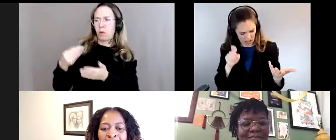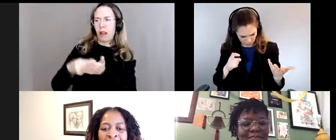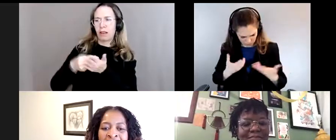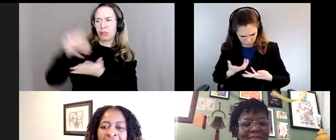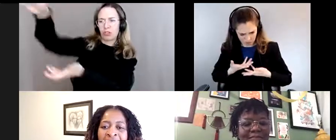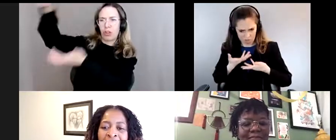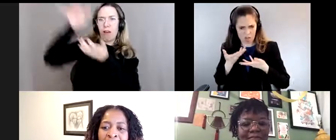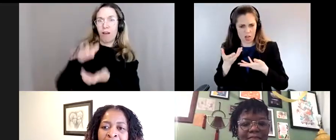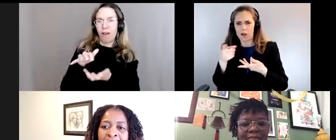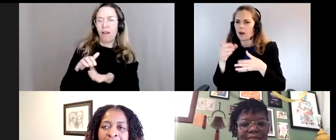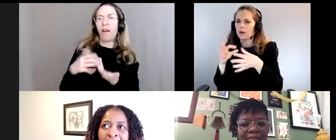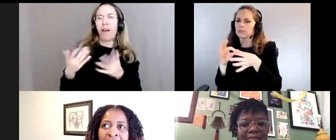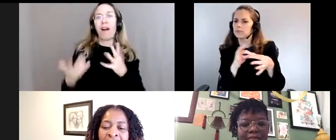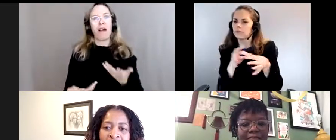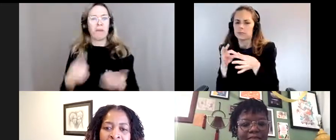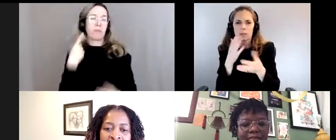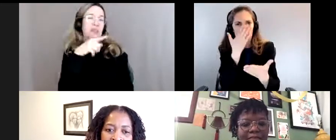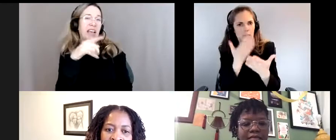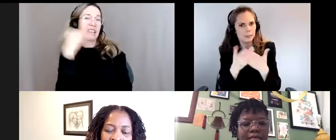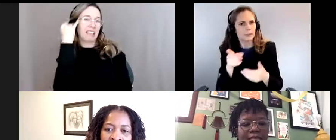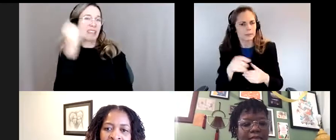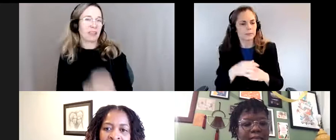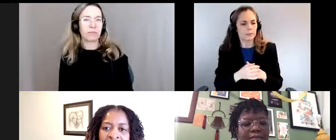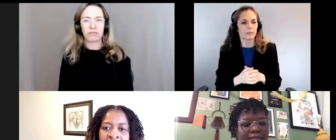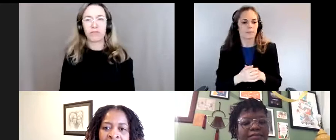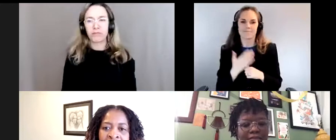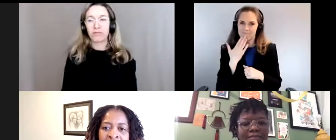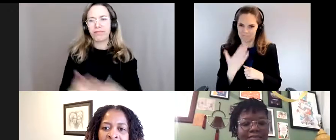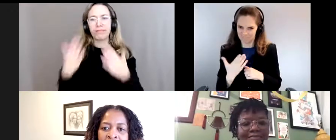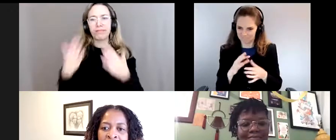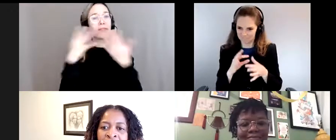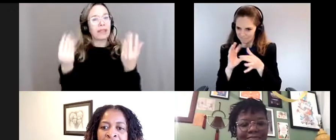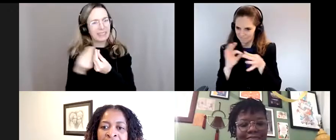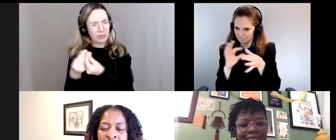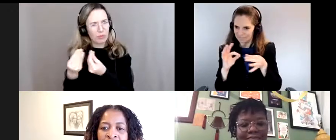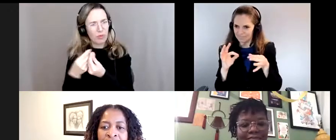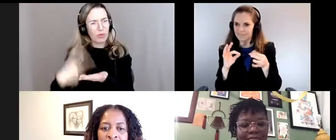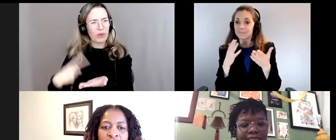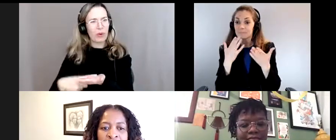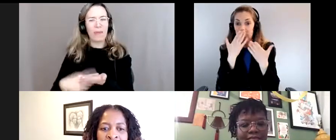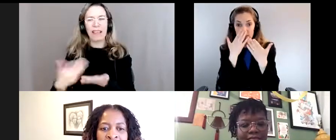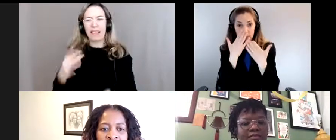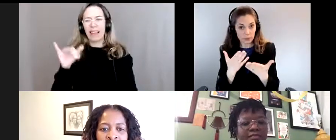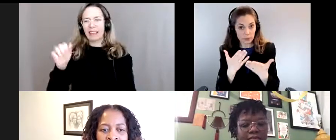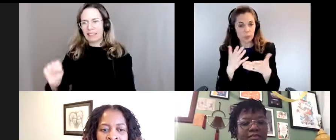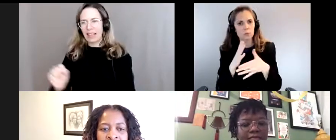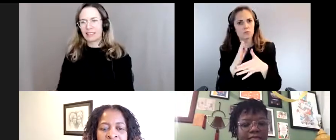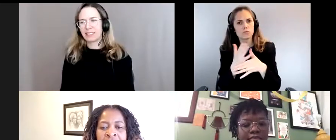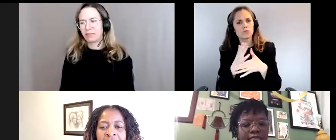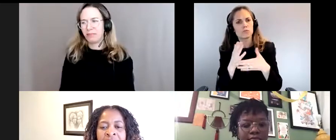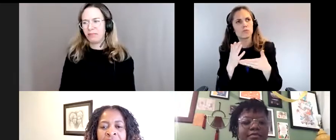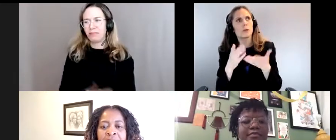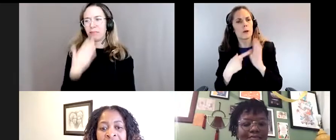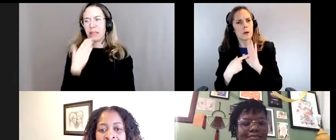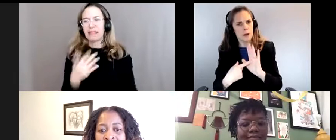c'est des liens très intéressants que vous avez mentionnés. Merci beaucoup pour votre témoignage. Merci d'avoir